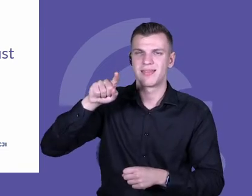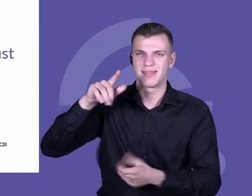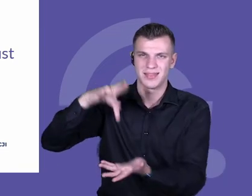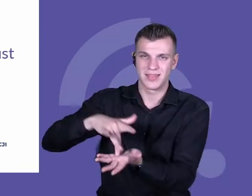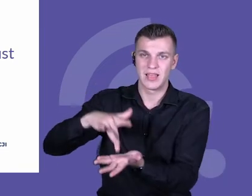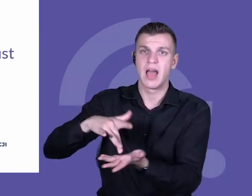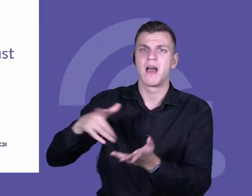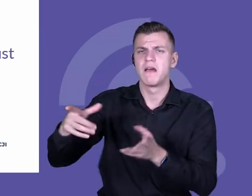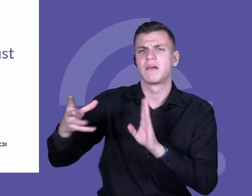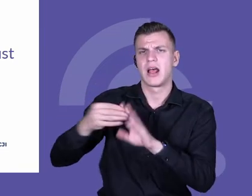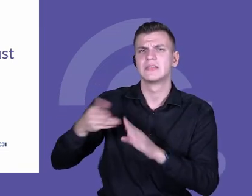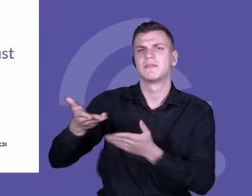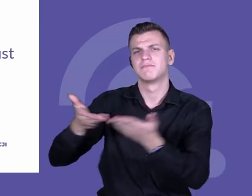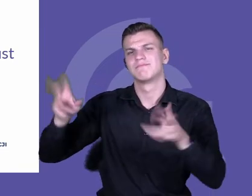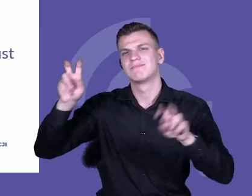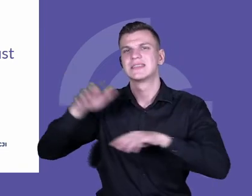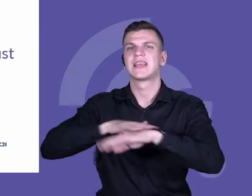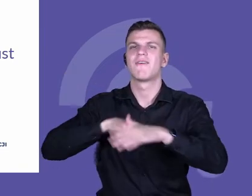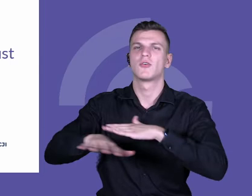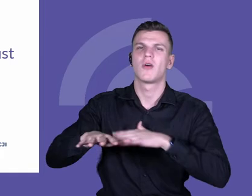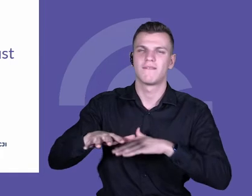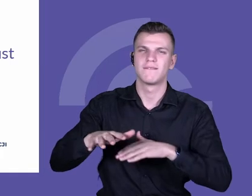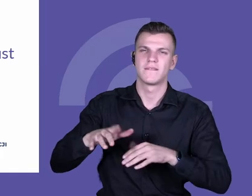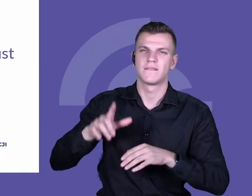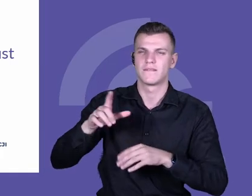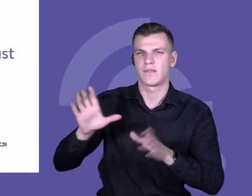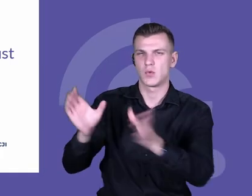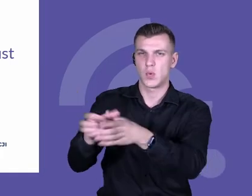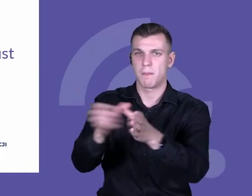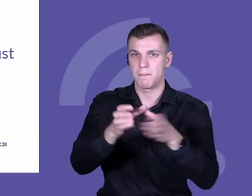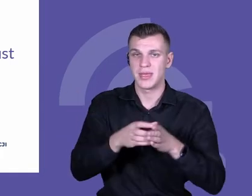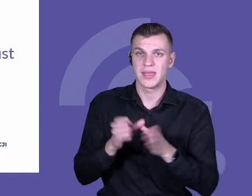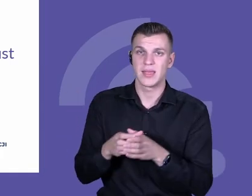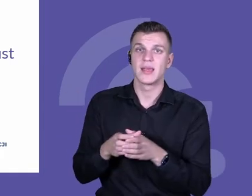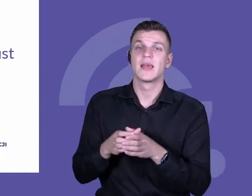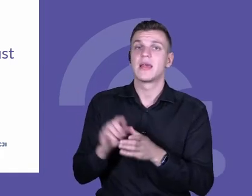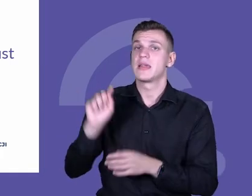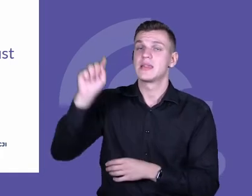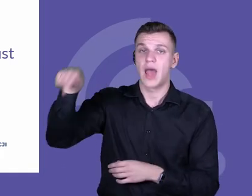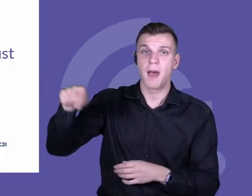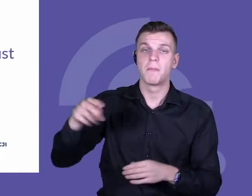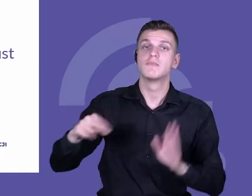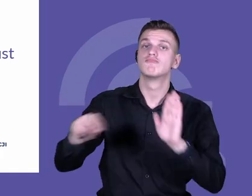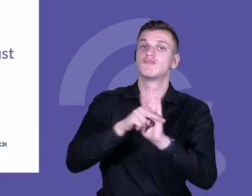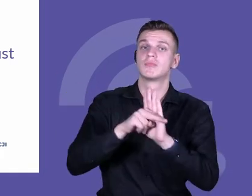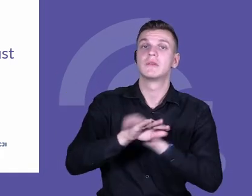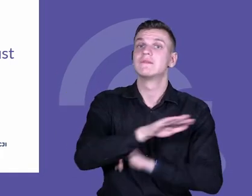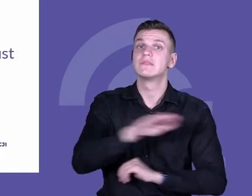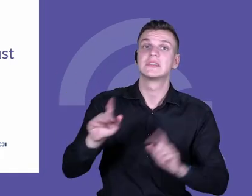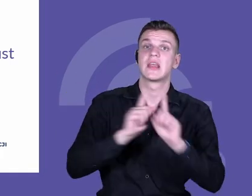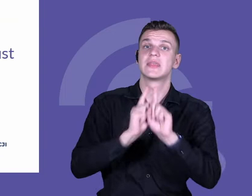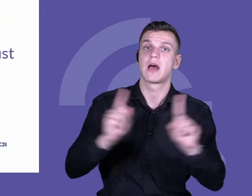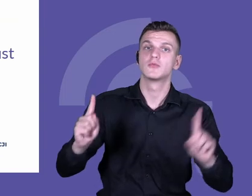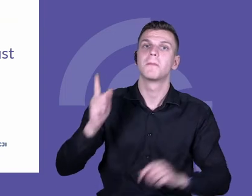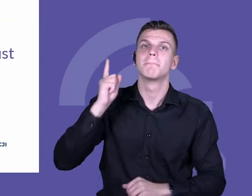społecznościami kształceniowymi i przyjęto również, że wszyscy nauczyciele w tych krajach